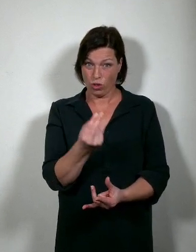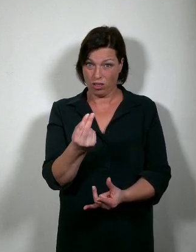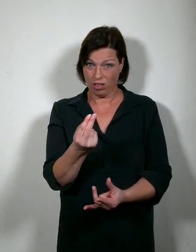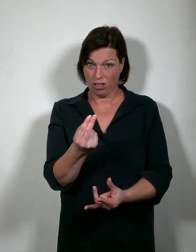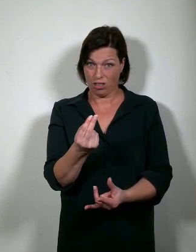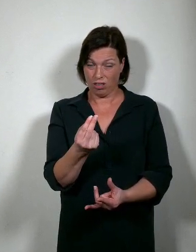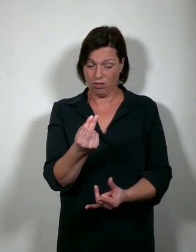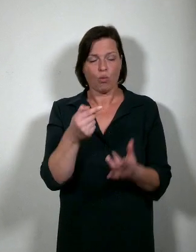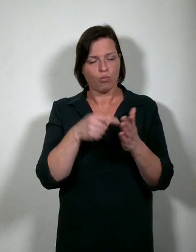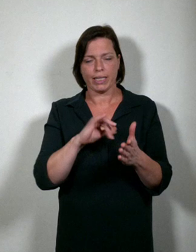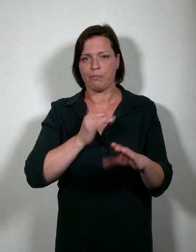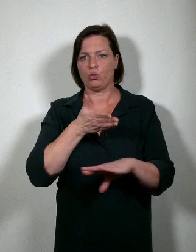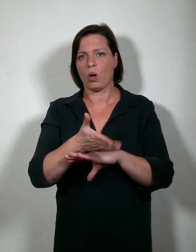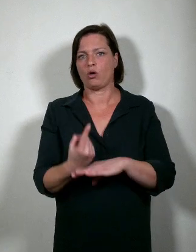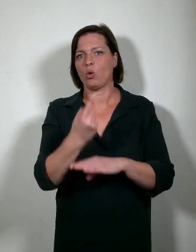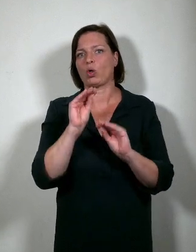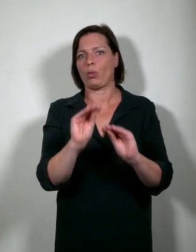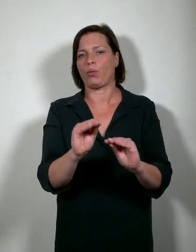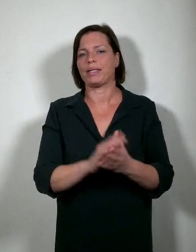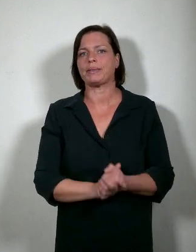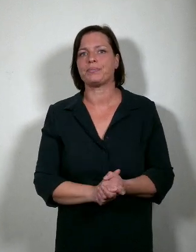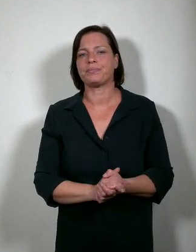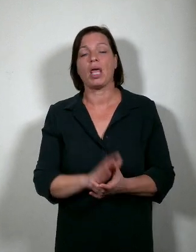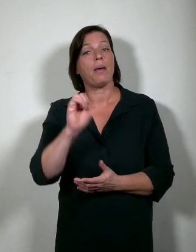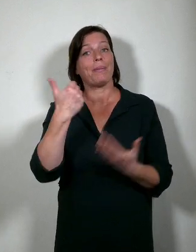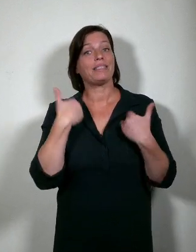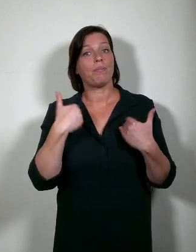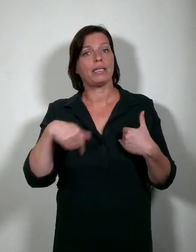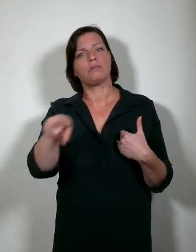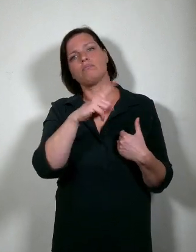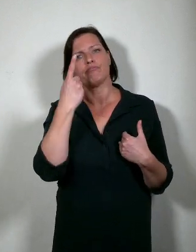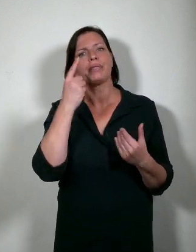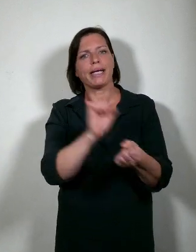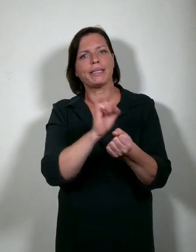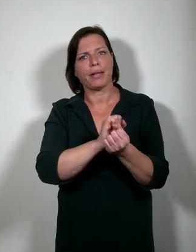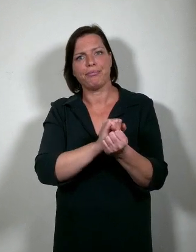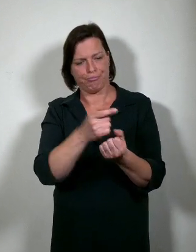hebben tot hoger onderwijs. Beste mensen, lees er de kranten op na.